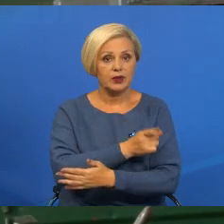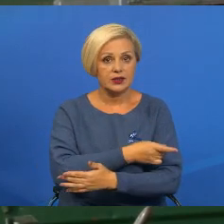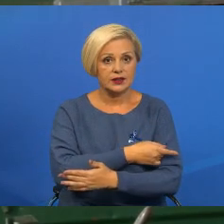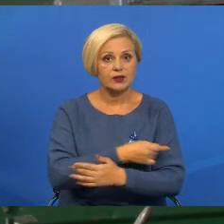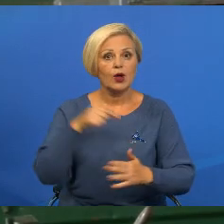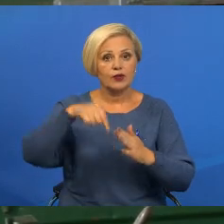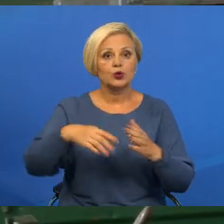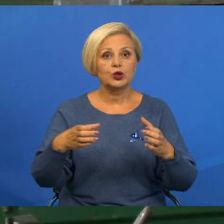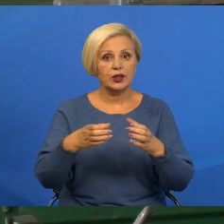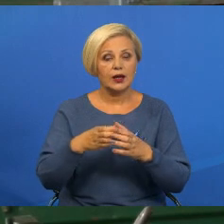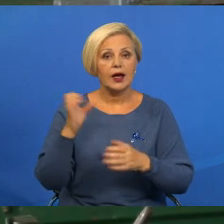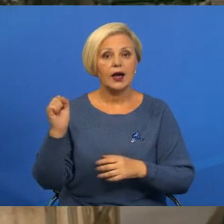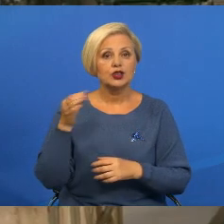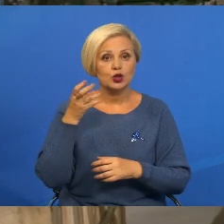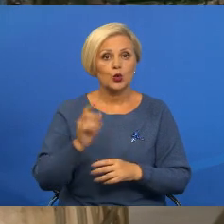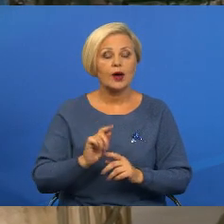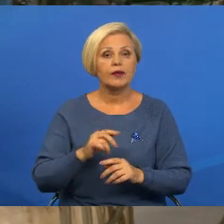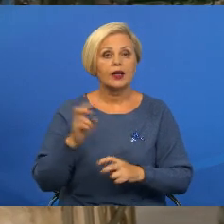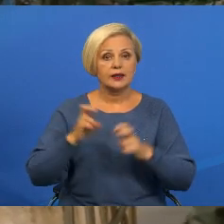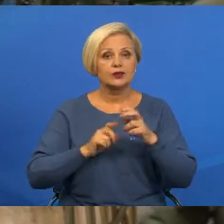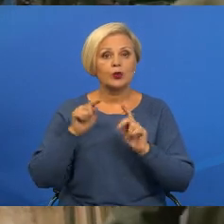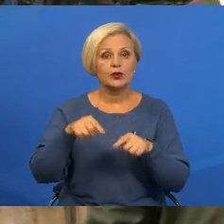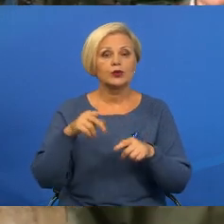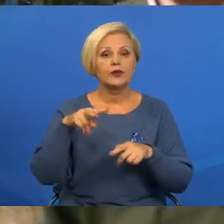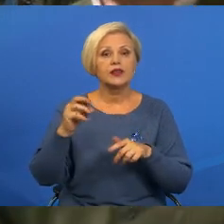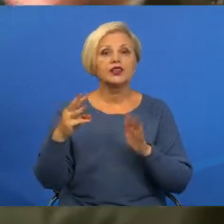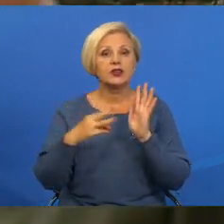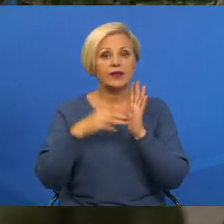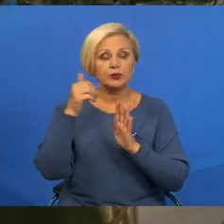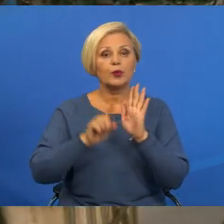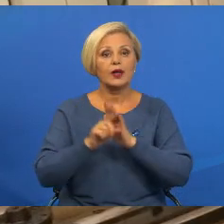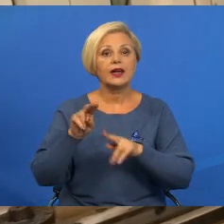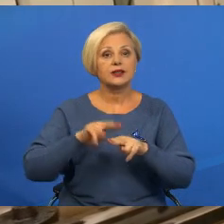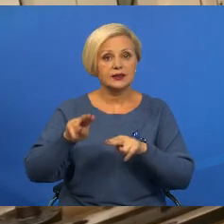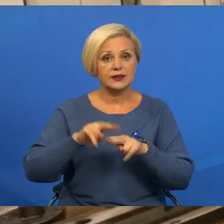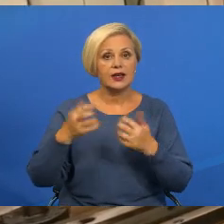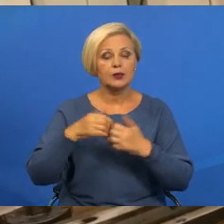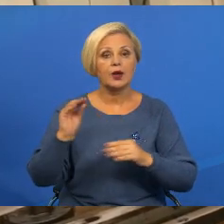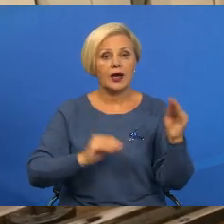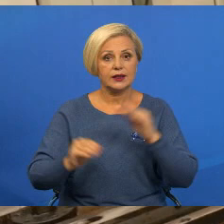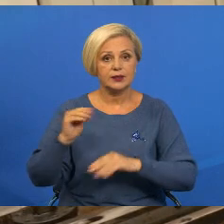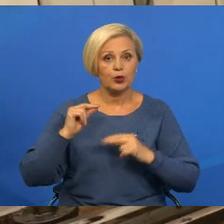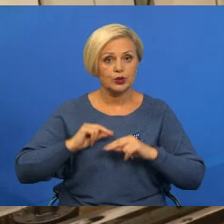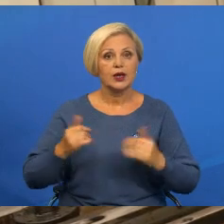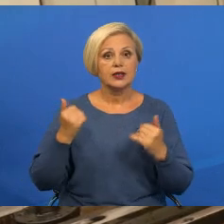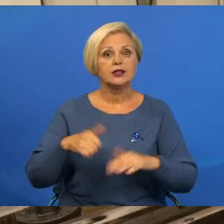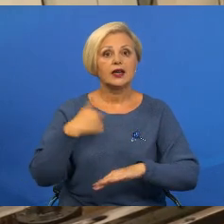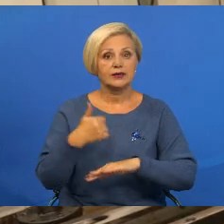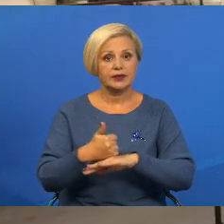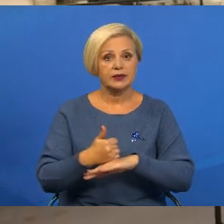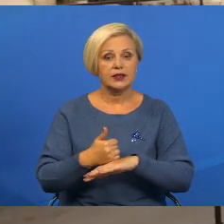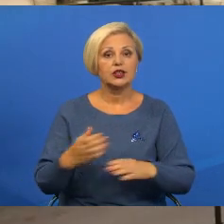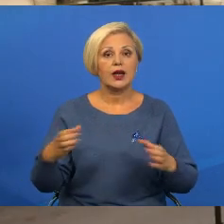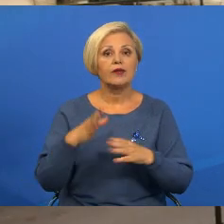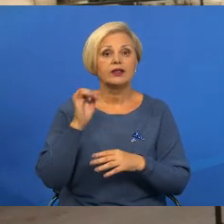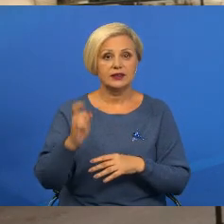коллектива. Александр Жуков на завод пришел в 2008-м. Починал слесаром механо-сборочных работ. Зараз у начальника целый